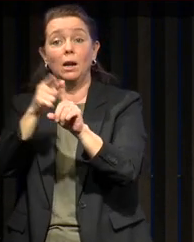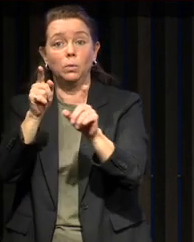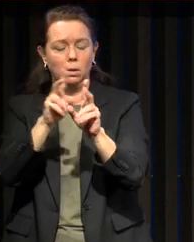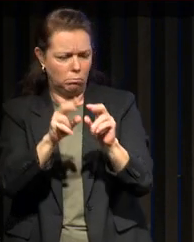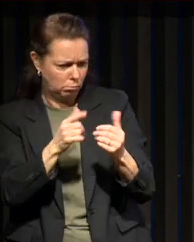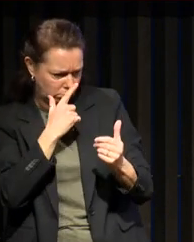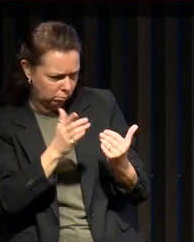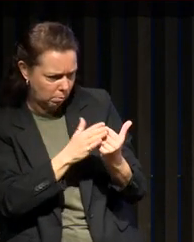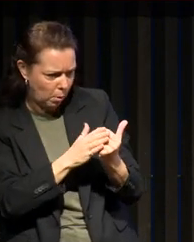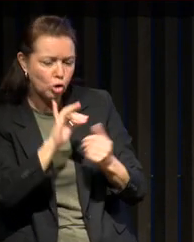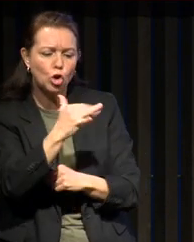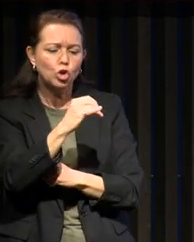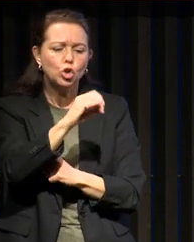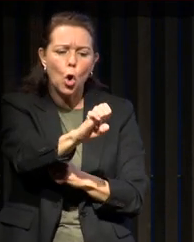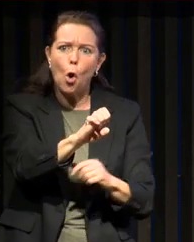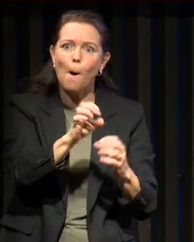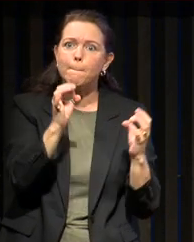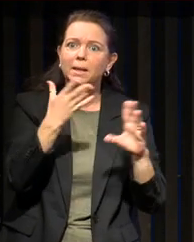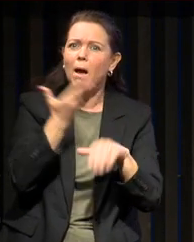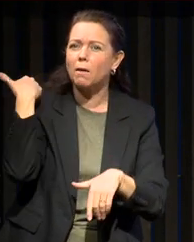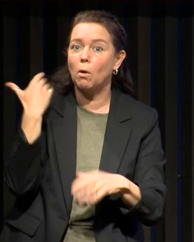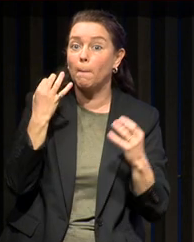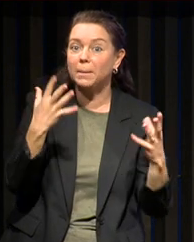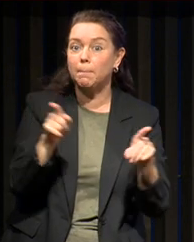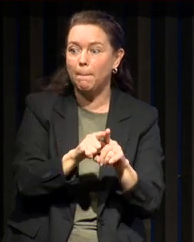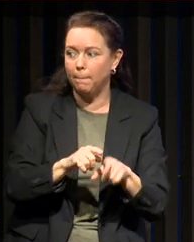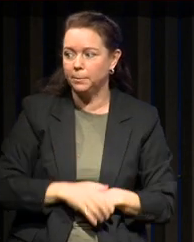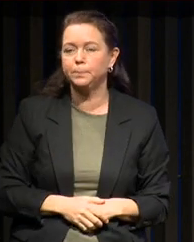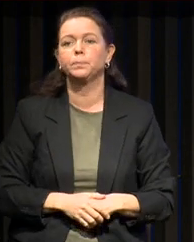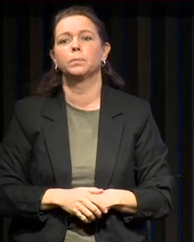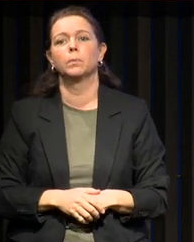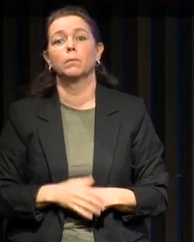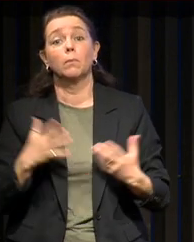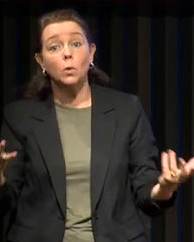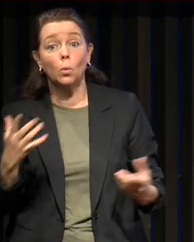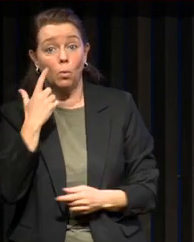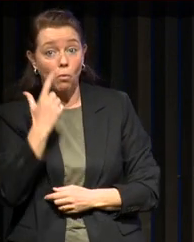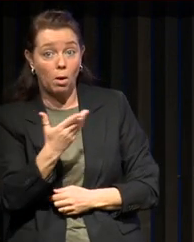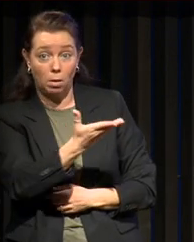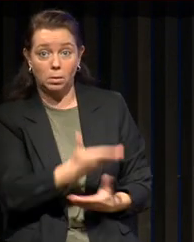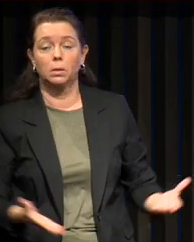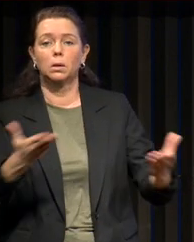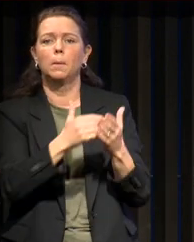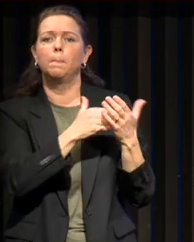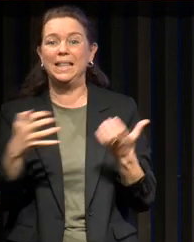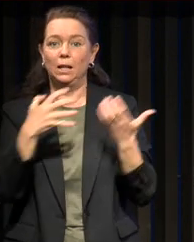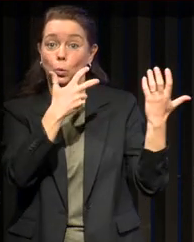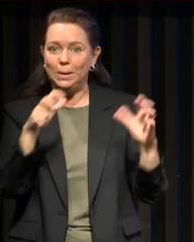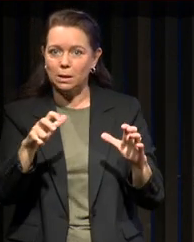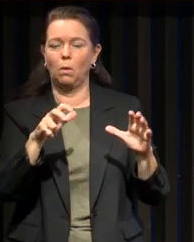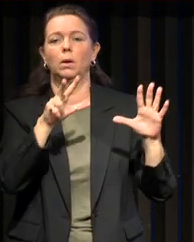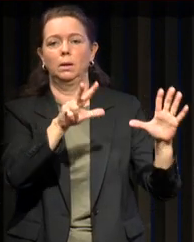similitude avec Joe dans l'Epic Quick Paper. Vous voyez ? Et donc là, on voit en 1889